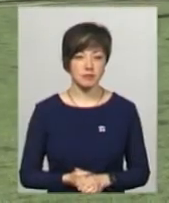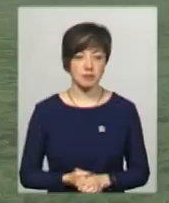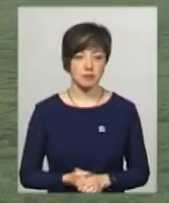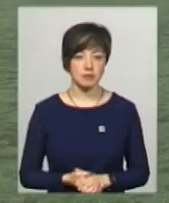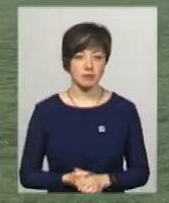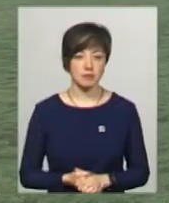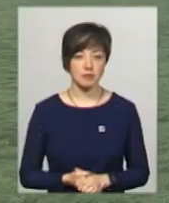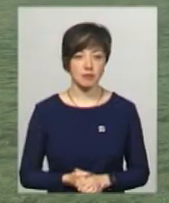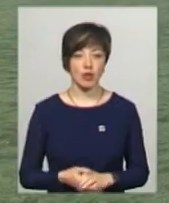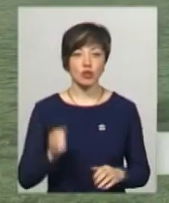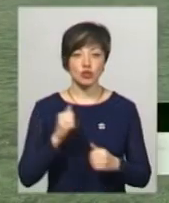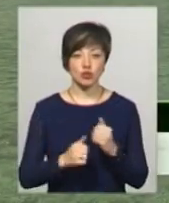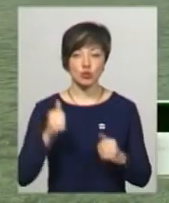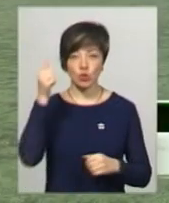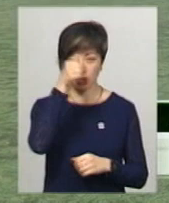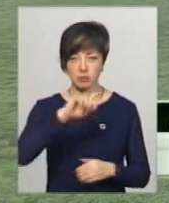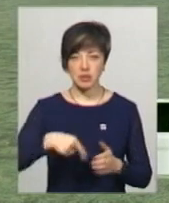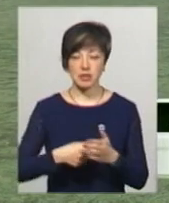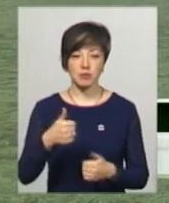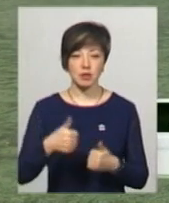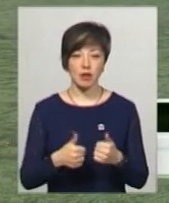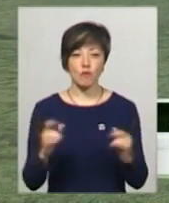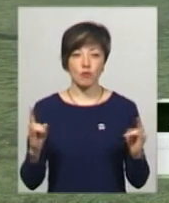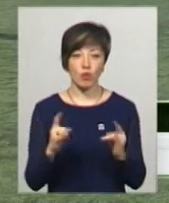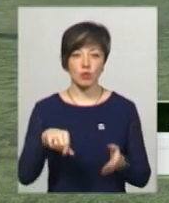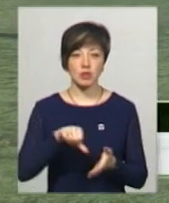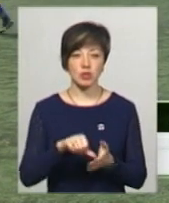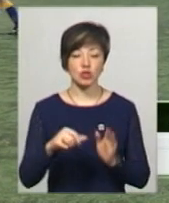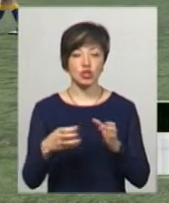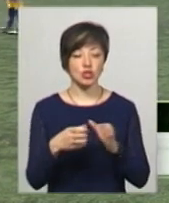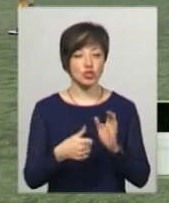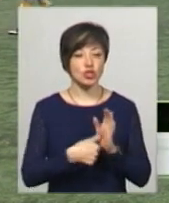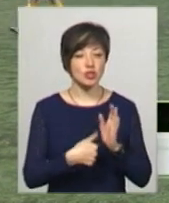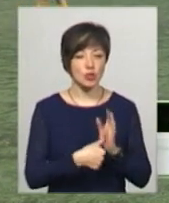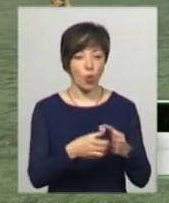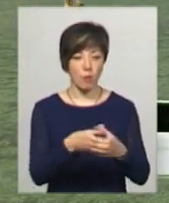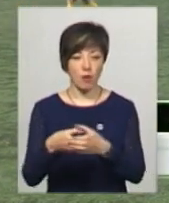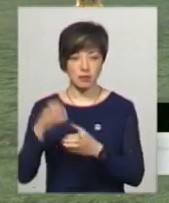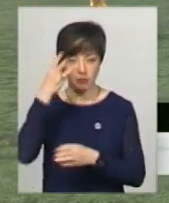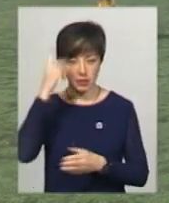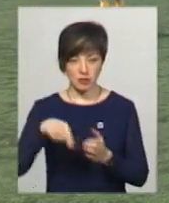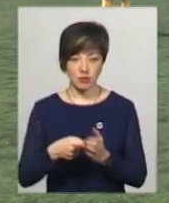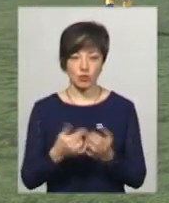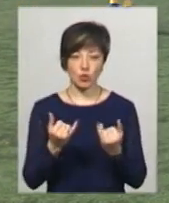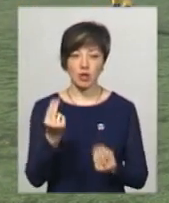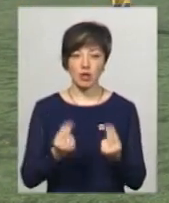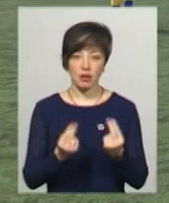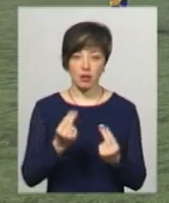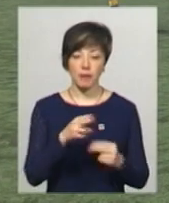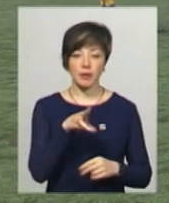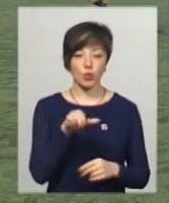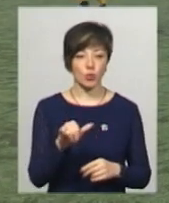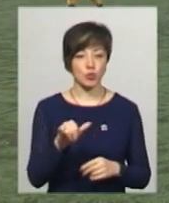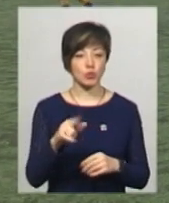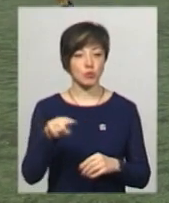У щорічній міській спартакеаді зміні футболу взяли участь шість команд Хмельницького. Сьогодні грають вищопрофесійне